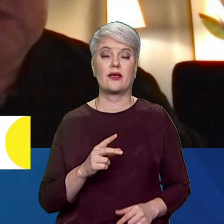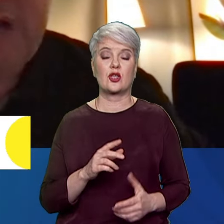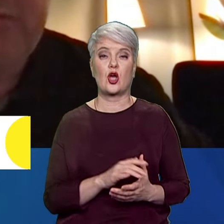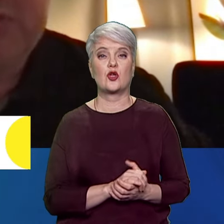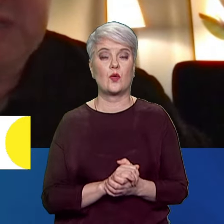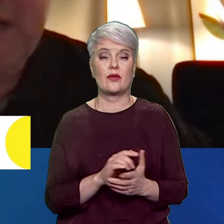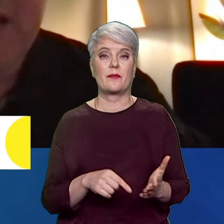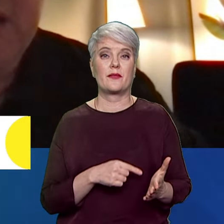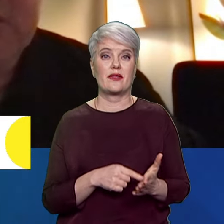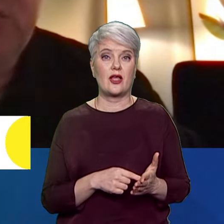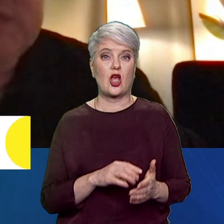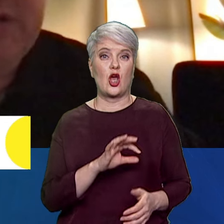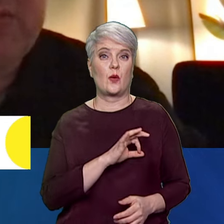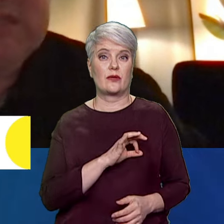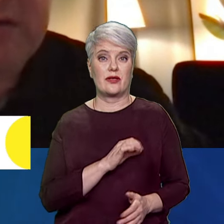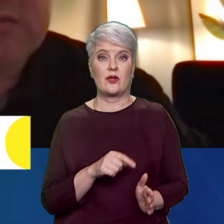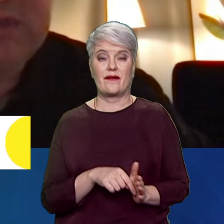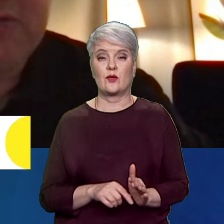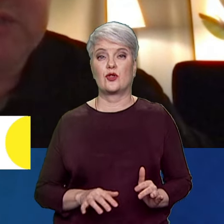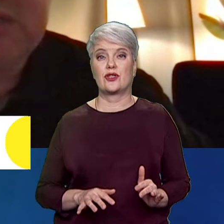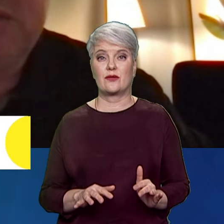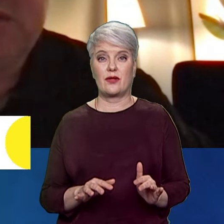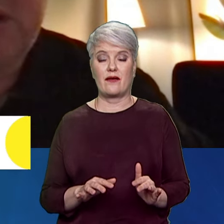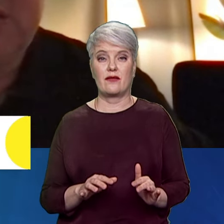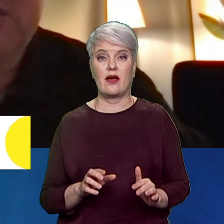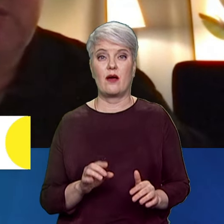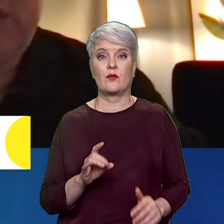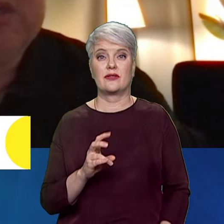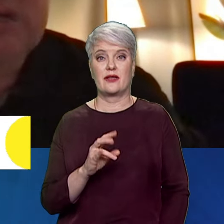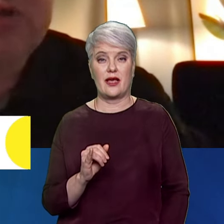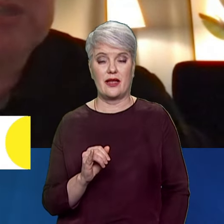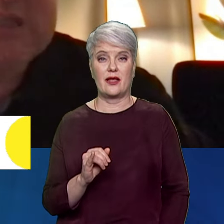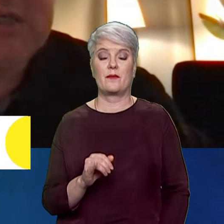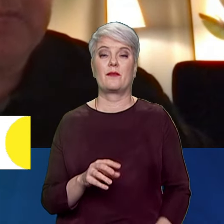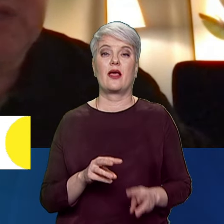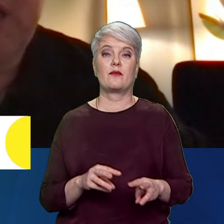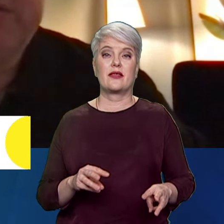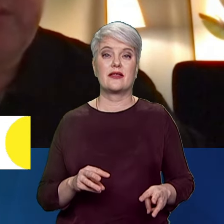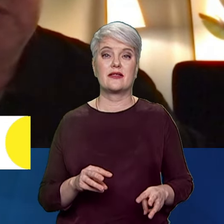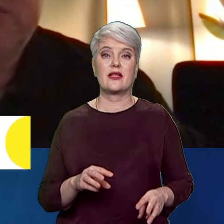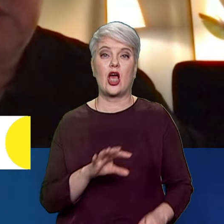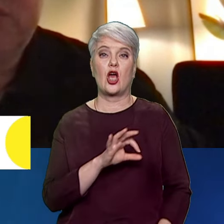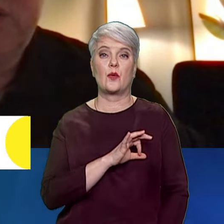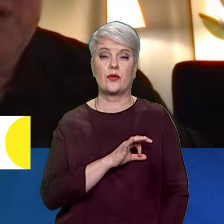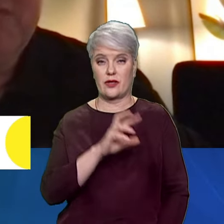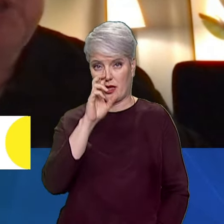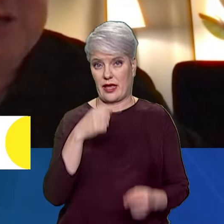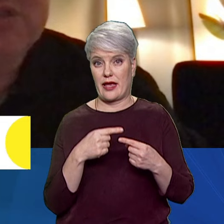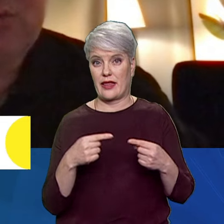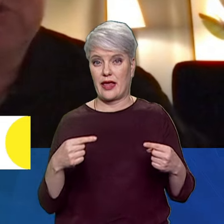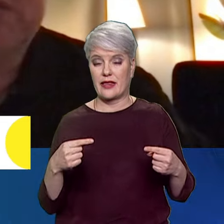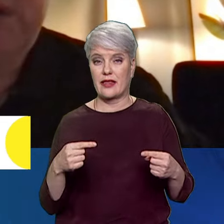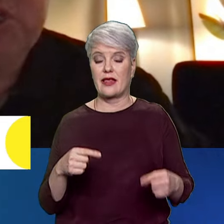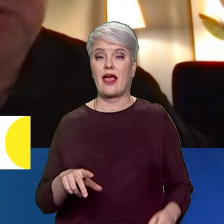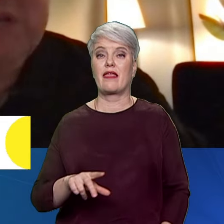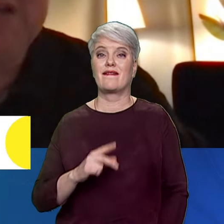внутрішніх справ в Брюсселі разом з єврокомісаром з питань юстиції Дід'є Рендерсом та міністрами юстиції країни Європейського Союзу. І вважаю